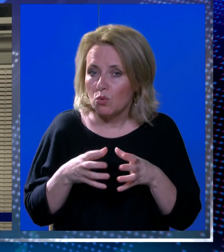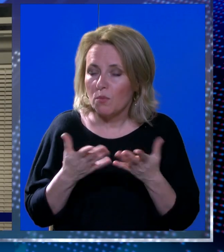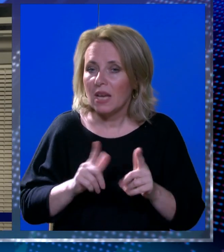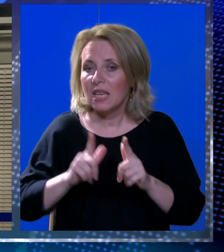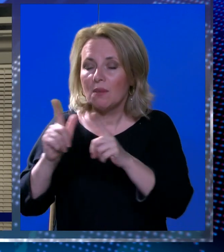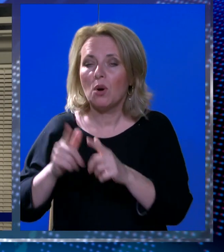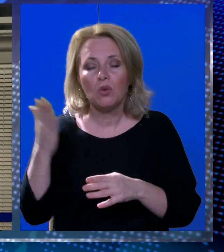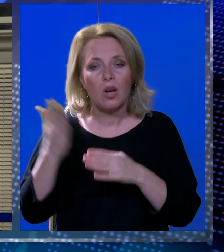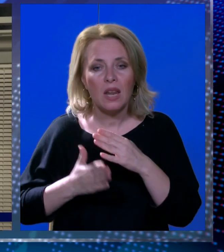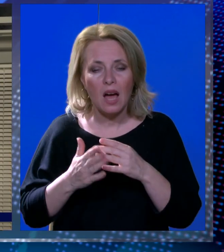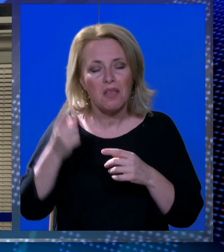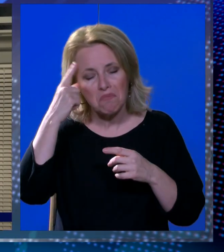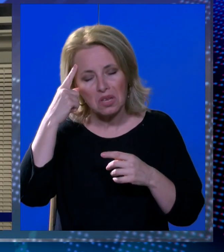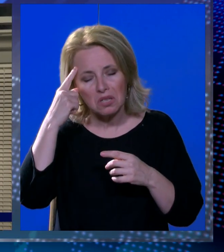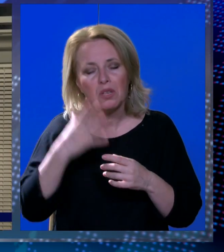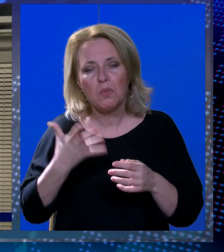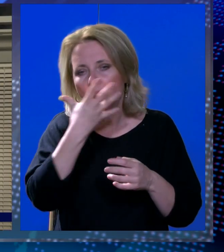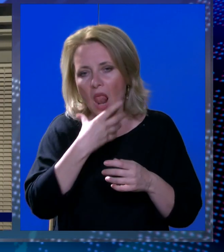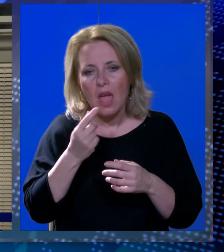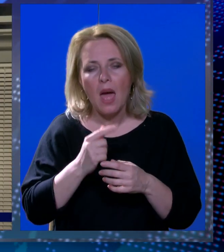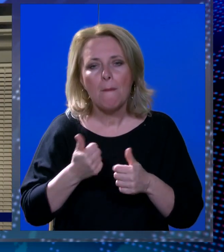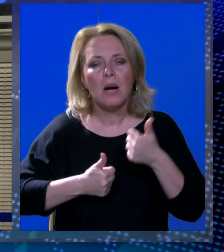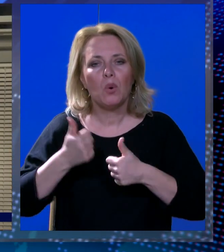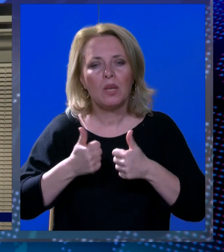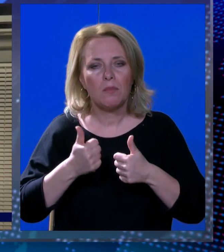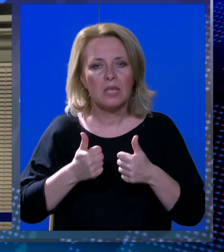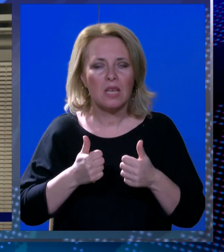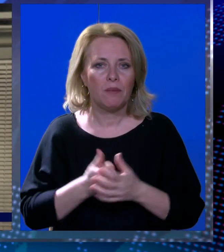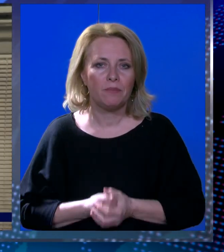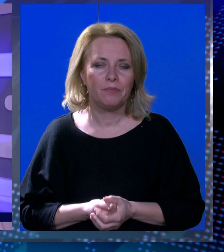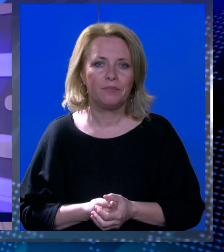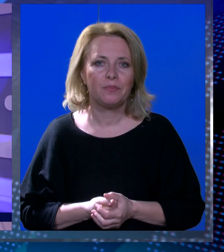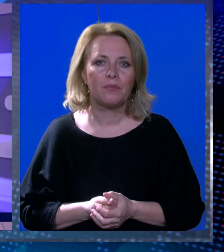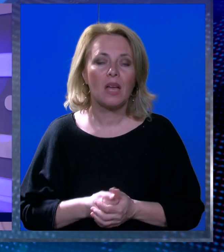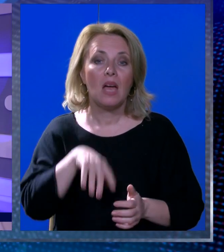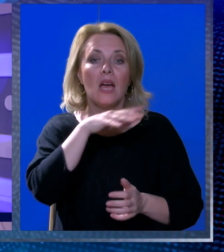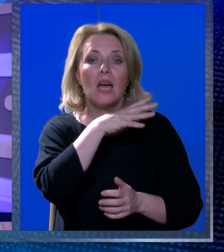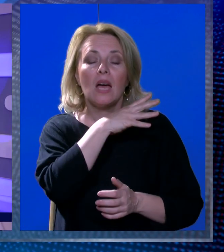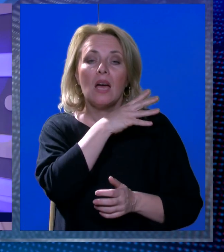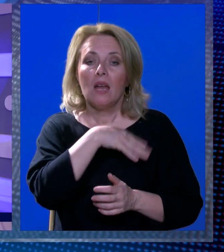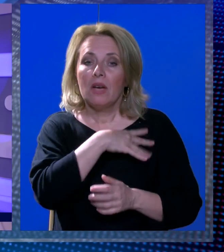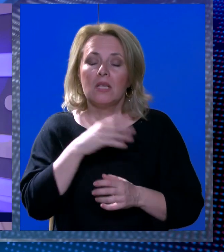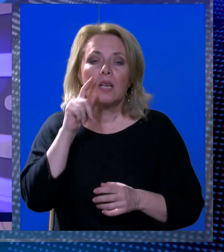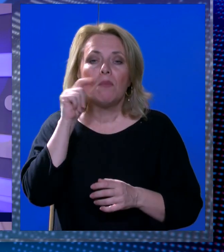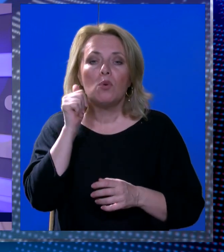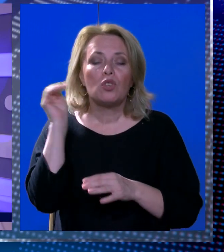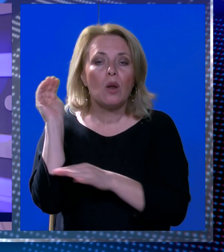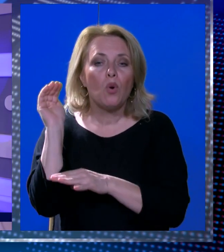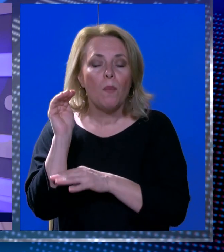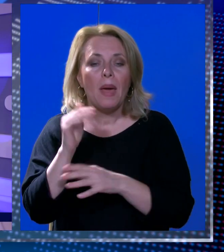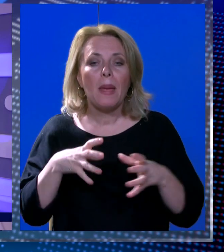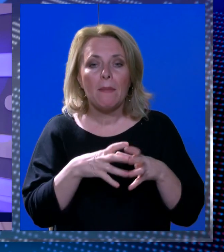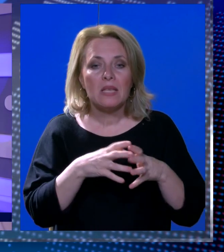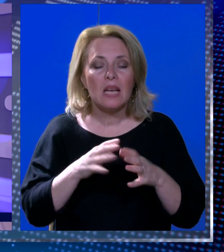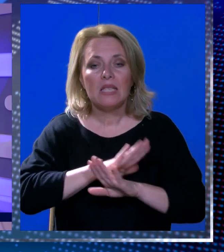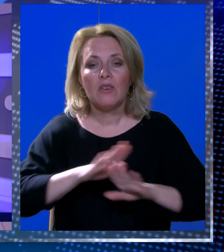idemo do kraja, mislim da će to biti lipa utakmica za gledat. Hrvatska muška rukometna reprezentacija završila je